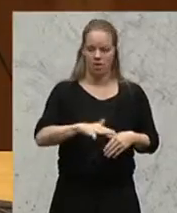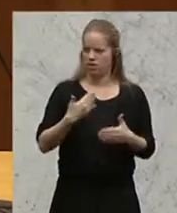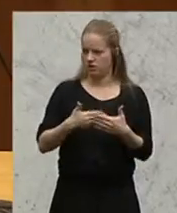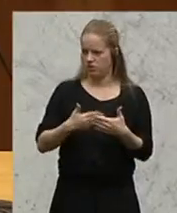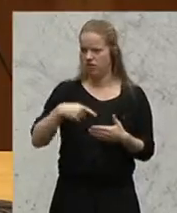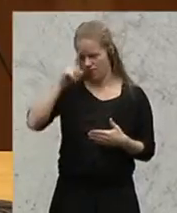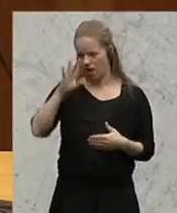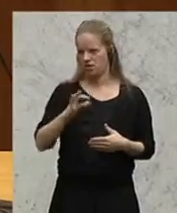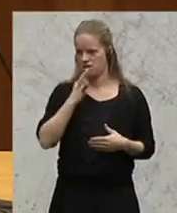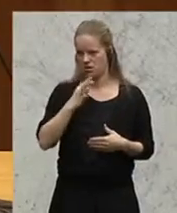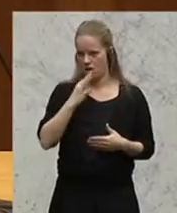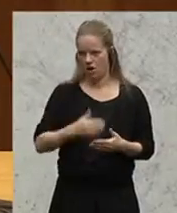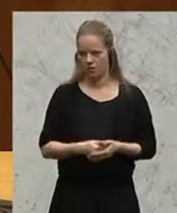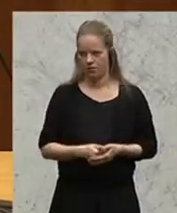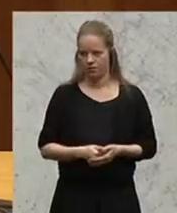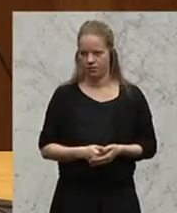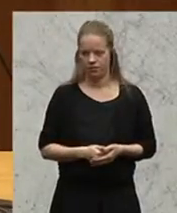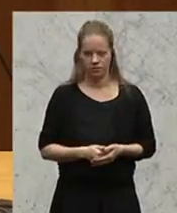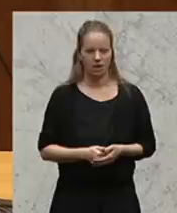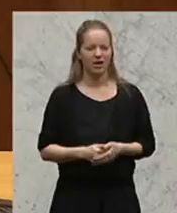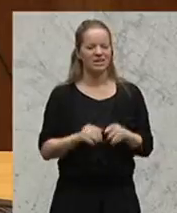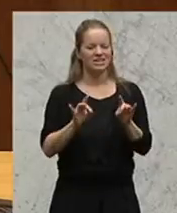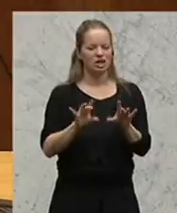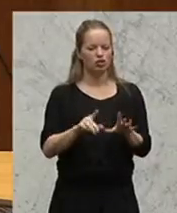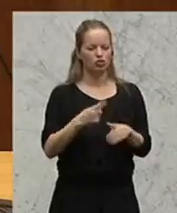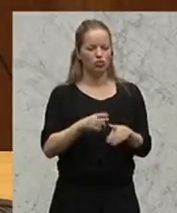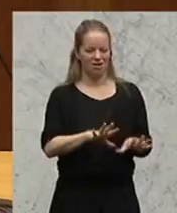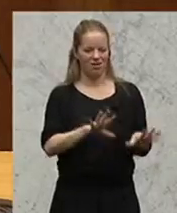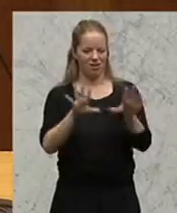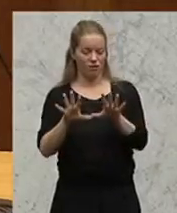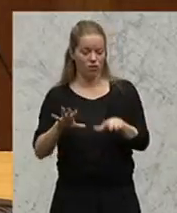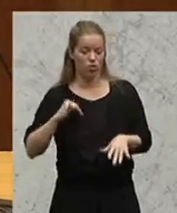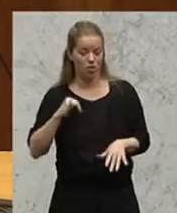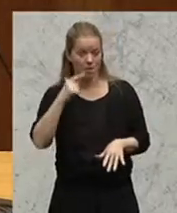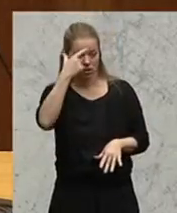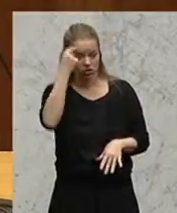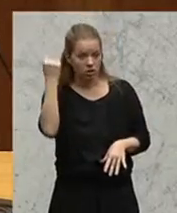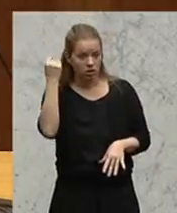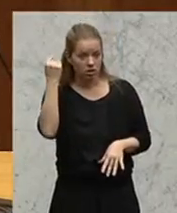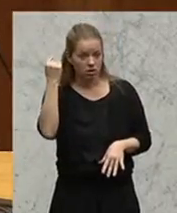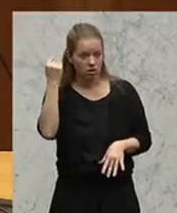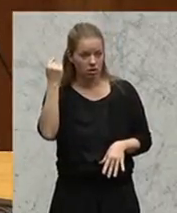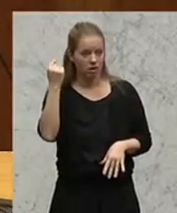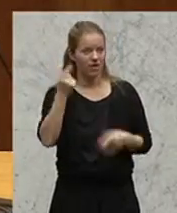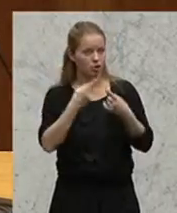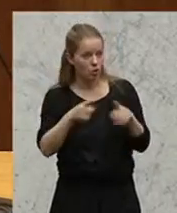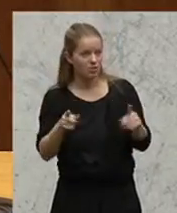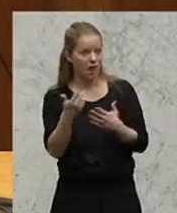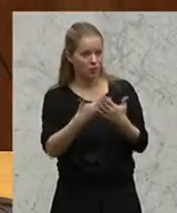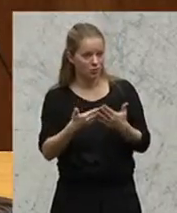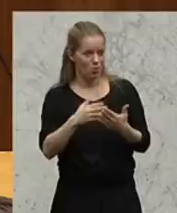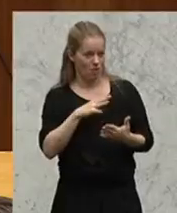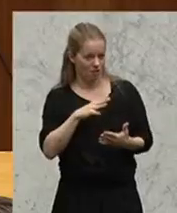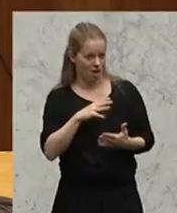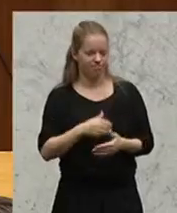Meine Damen und Herren, zehn Stunden für junge Menschen, weil sonst die Ausbildung gefährdet ist. Das fängt